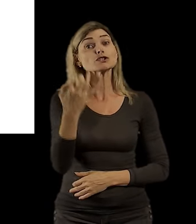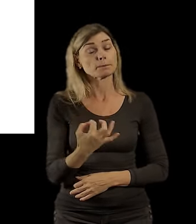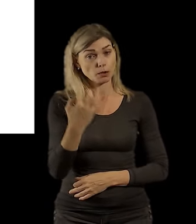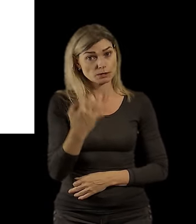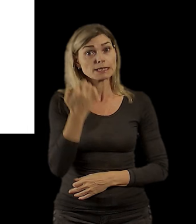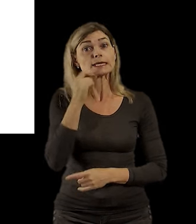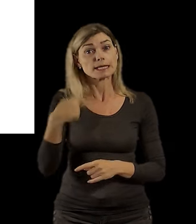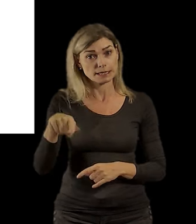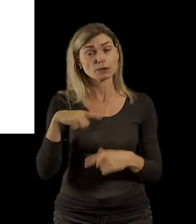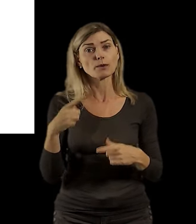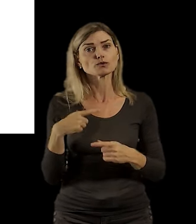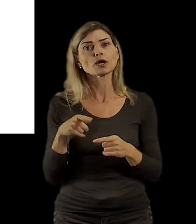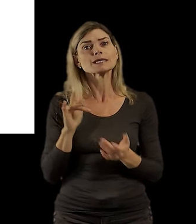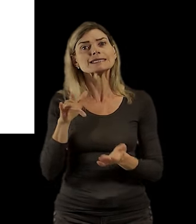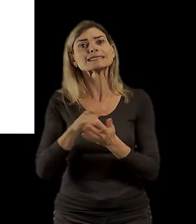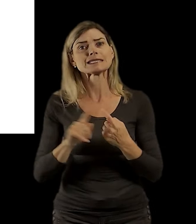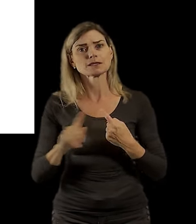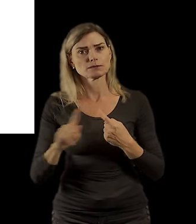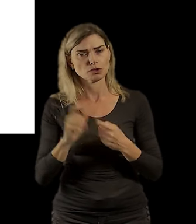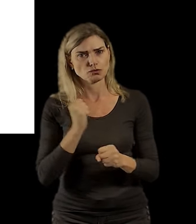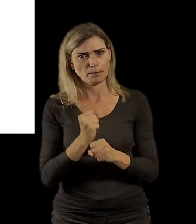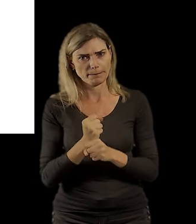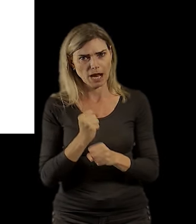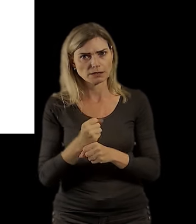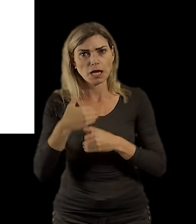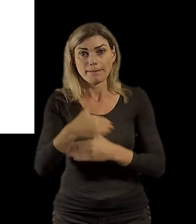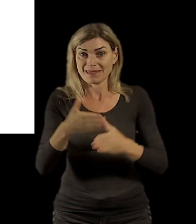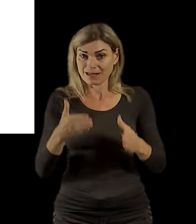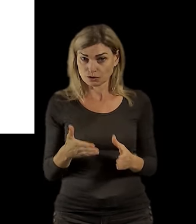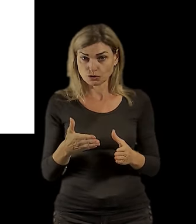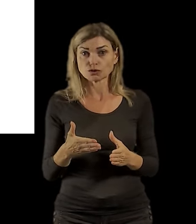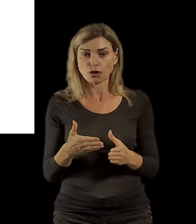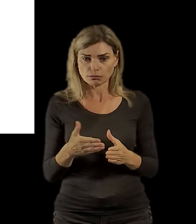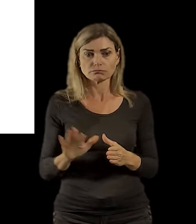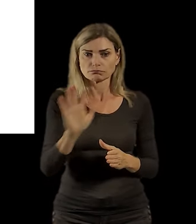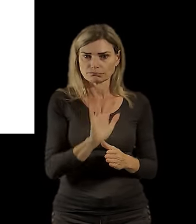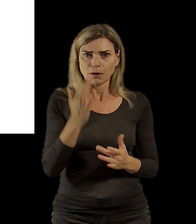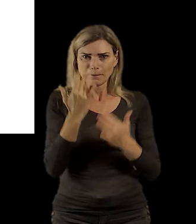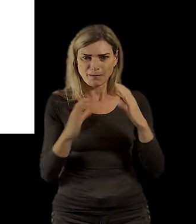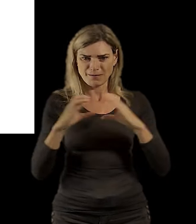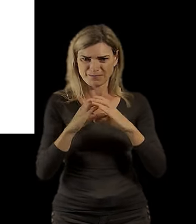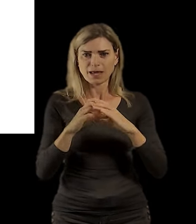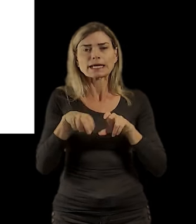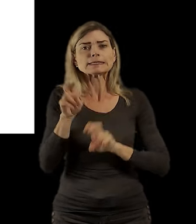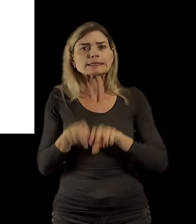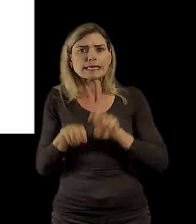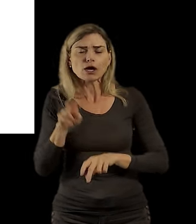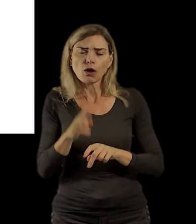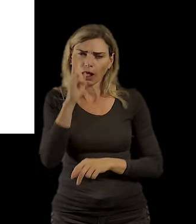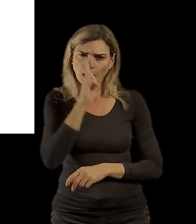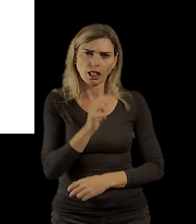přepravní práce, kterou tady máme ve městě, to znáte ten takzvaný Model Split. Cyklodoprava pouze 1%,